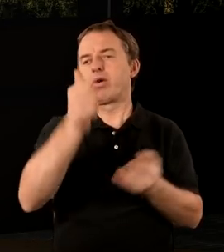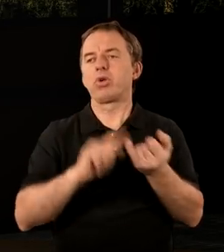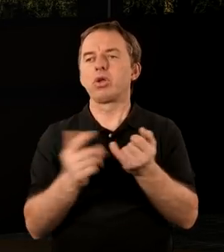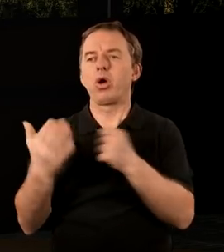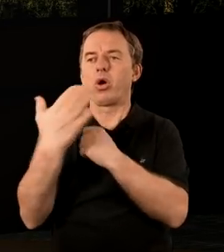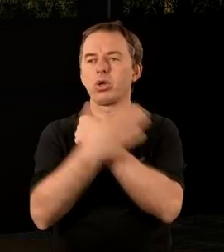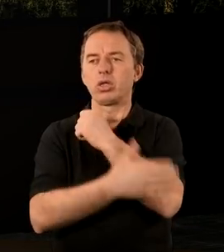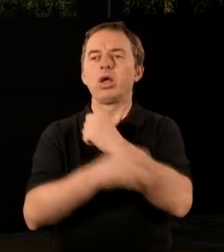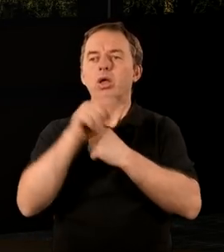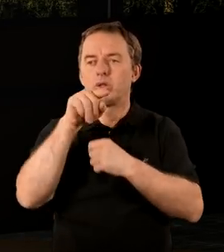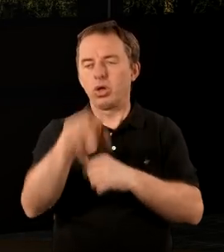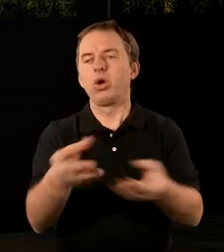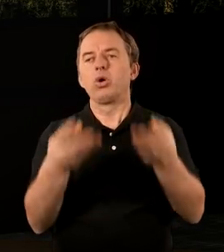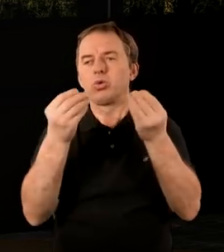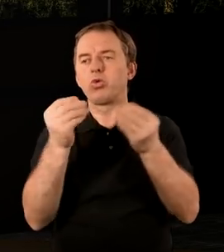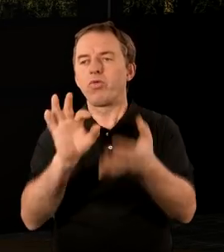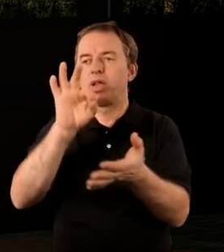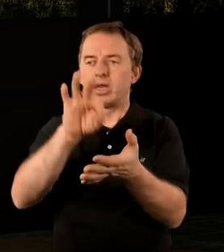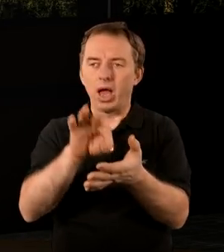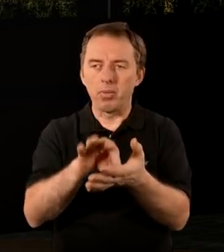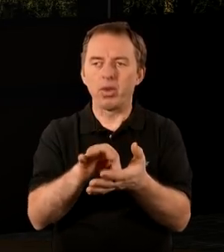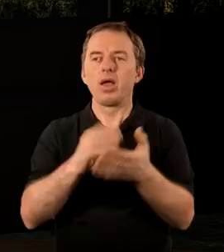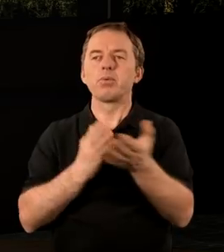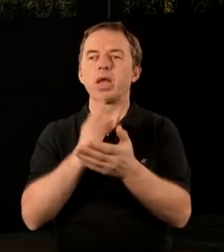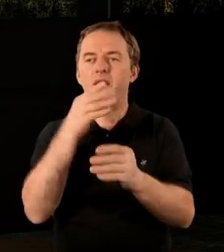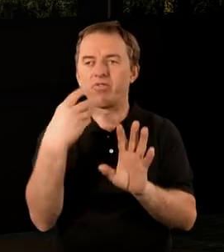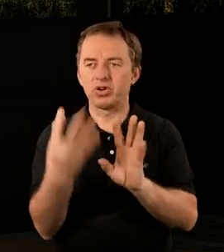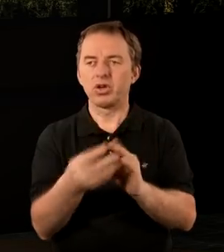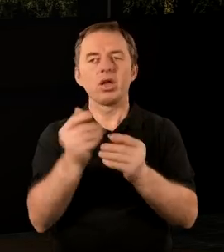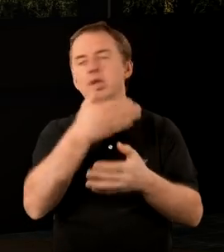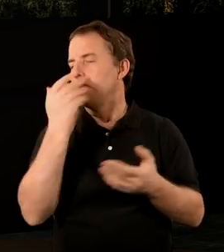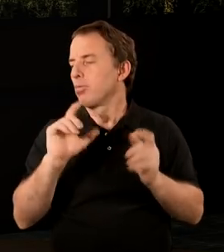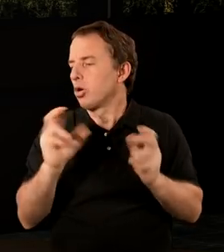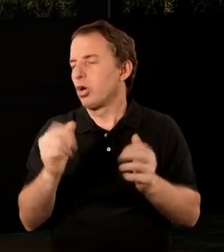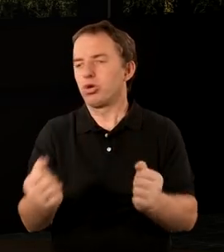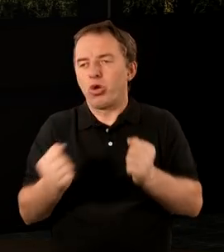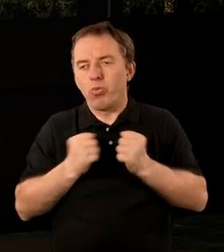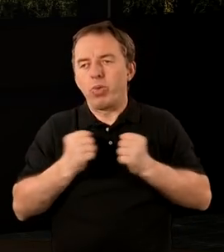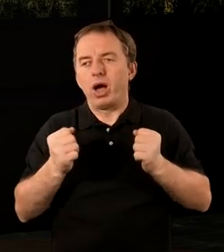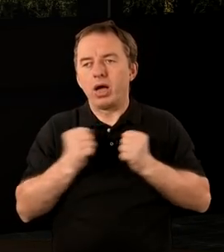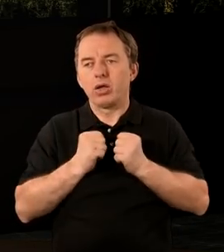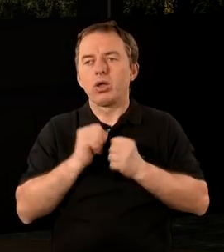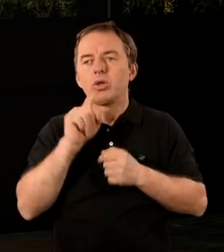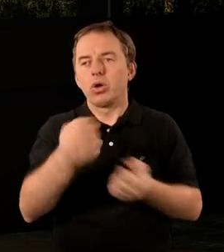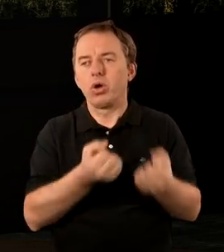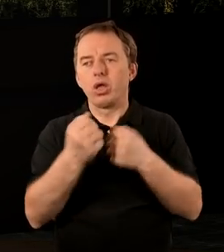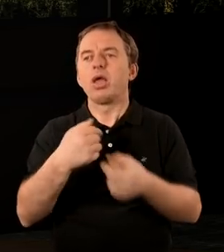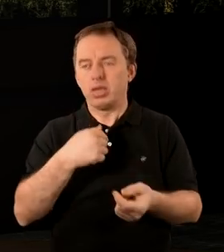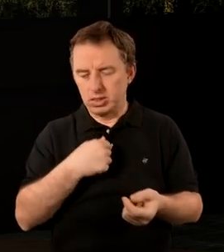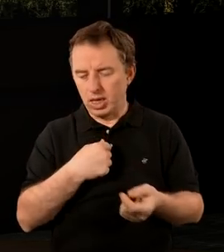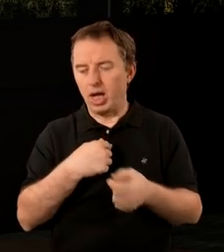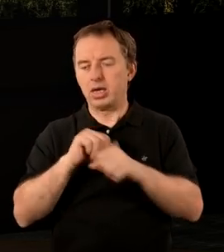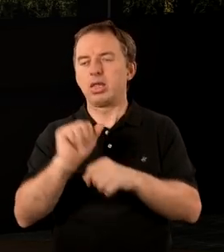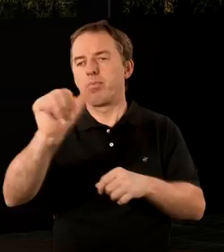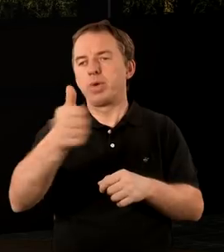i ostatni. I to jest jeszcze cudowne zapewnienie. Przede wszystkim nie ma się bać i tutaj takie odniesienia.